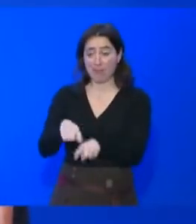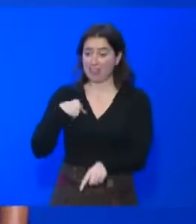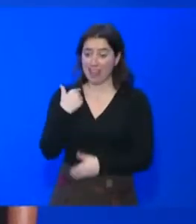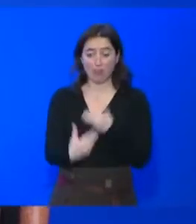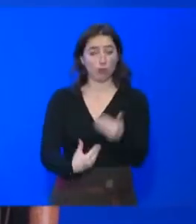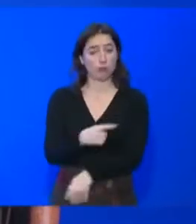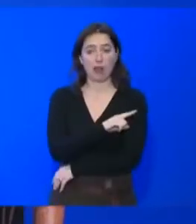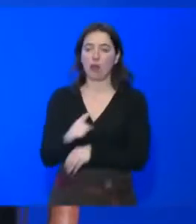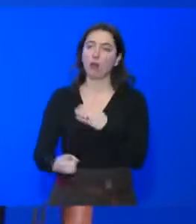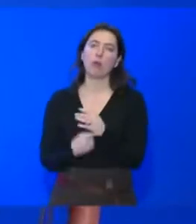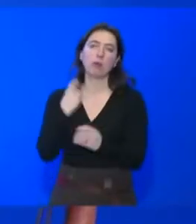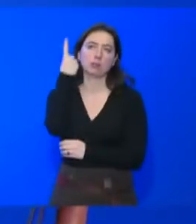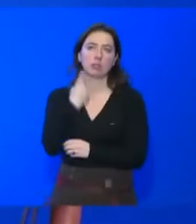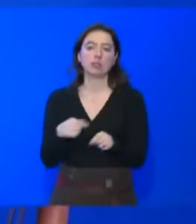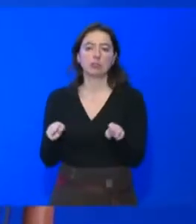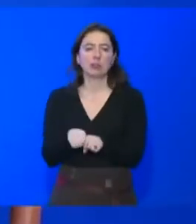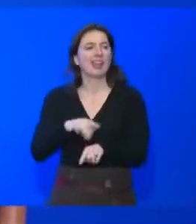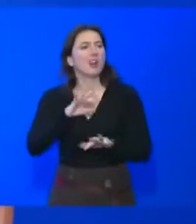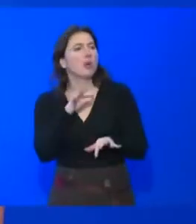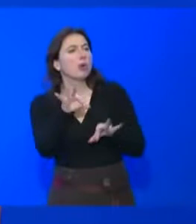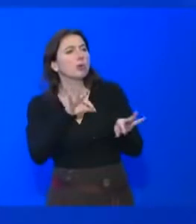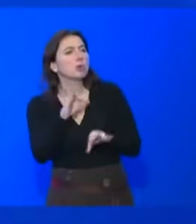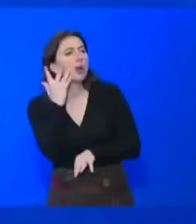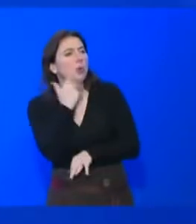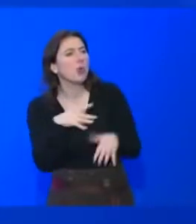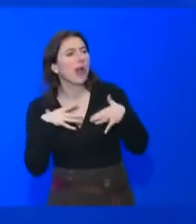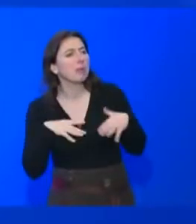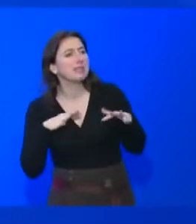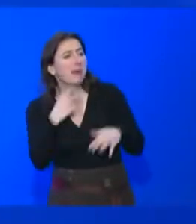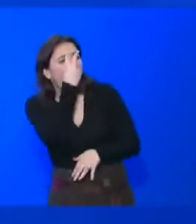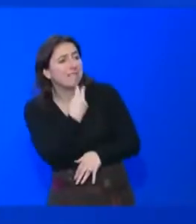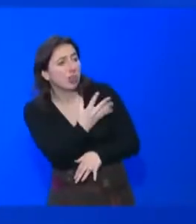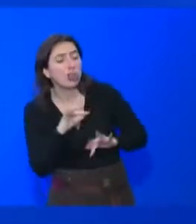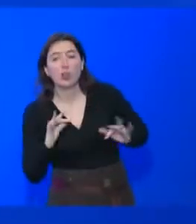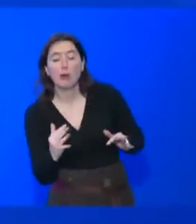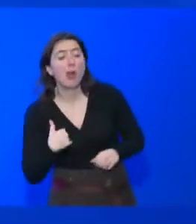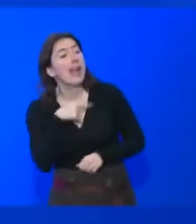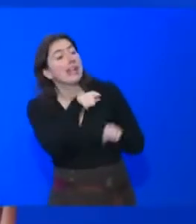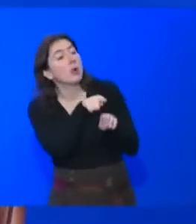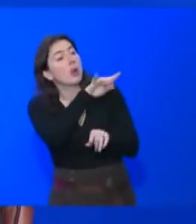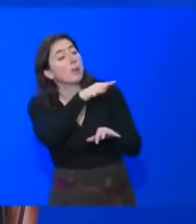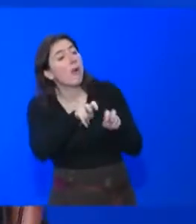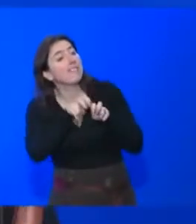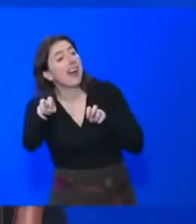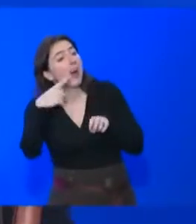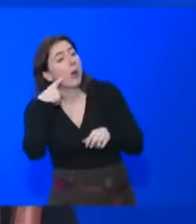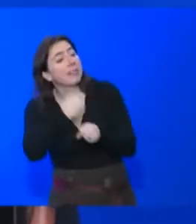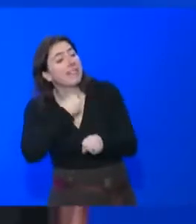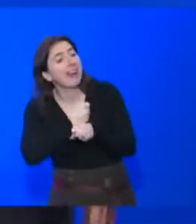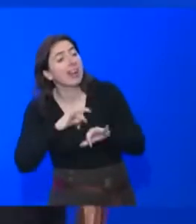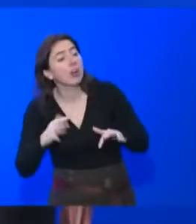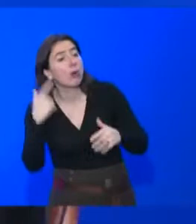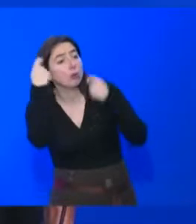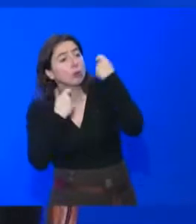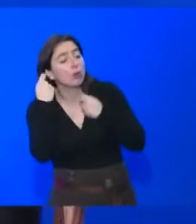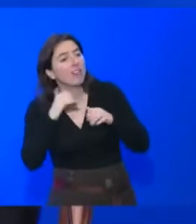pas, et on rebelote. Et comment tu fais pour choisir les couleurs de tes habits ? Et comment tu fais pour arriver à ton travail ? Et comment tu fais pour te coiffer ?